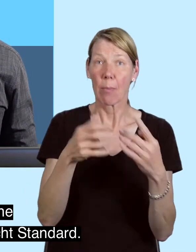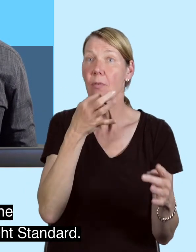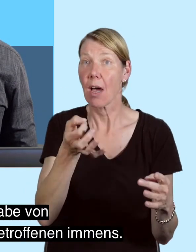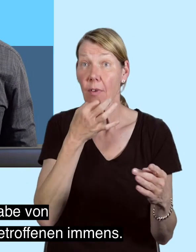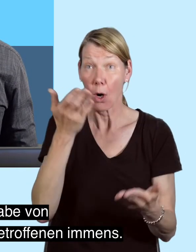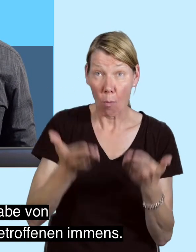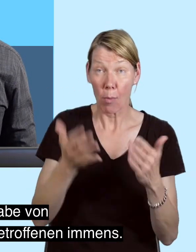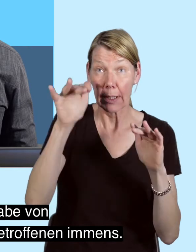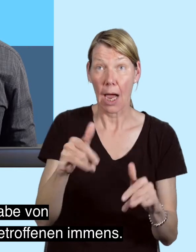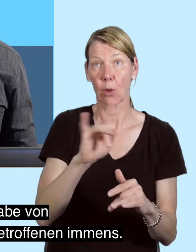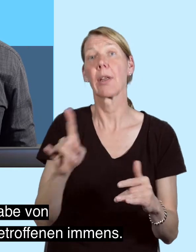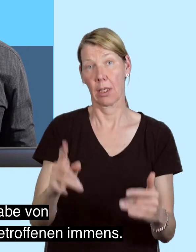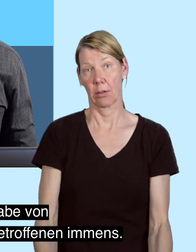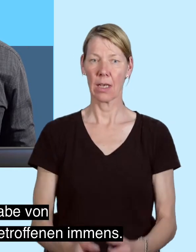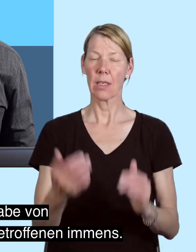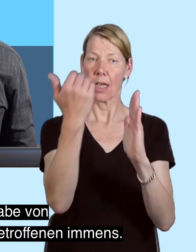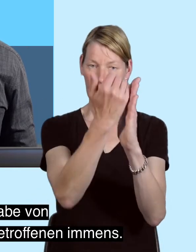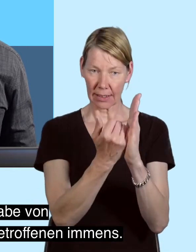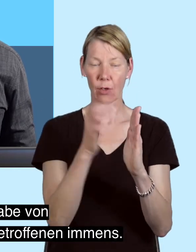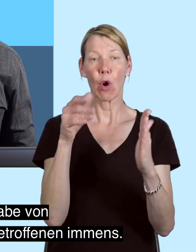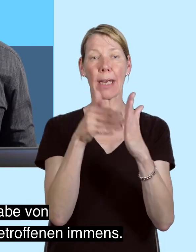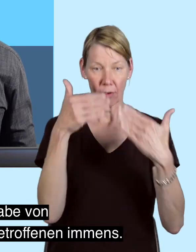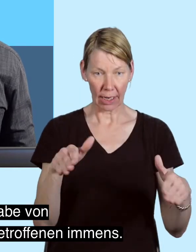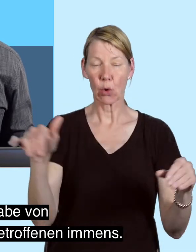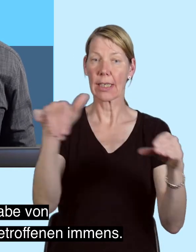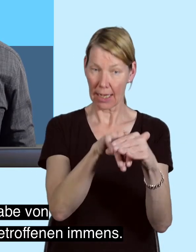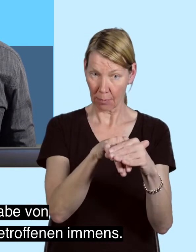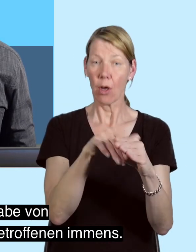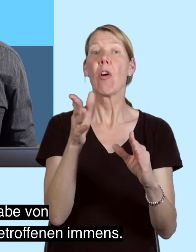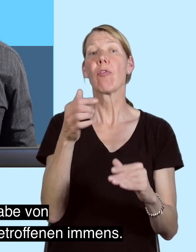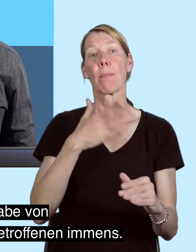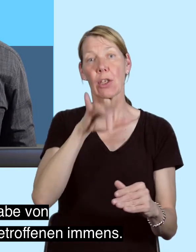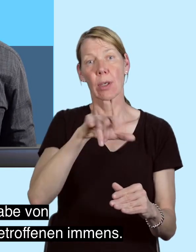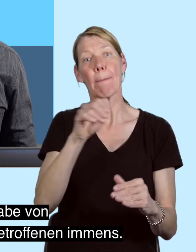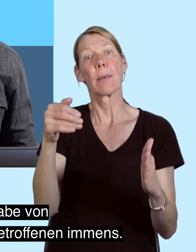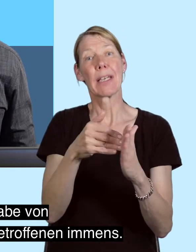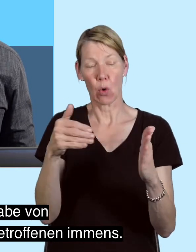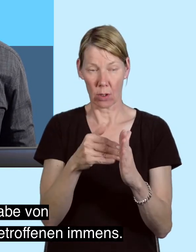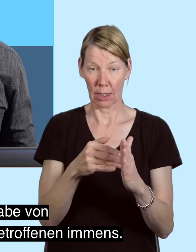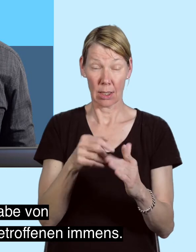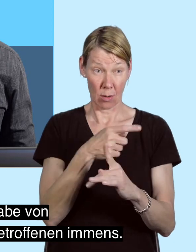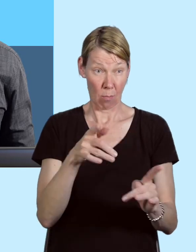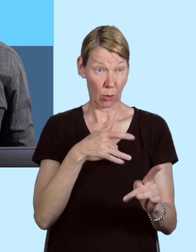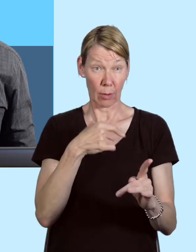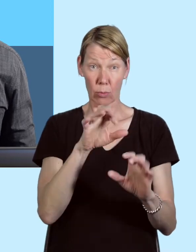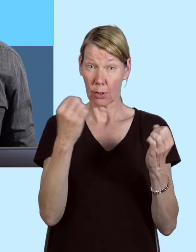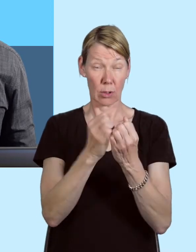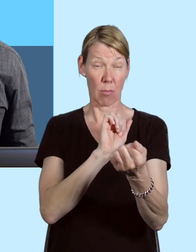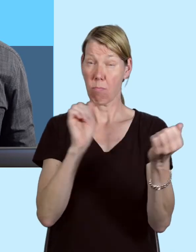Standard. Mit dem Gesetz zur Barrierefreiheit und Teilhabe von Menschen mit Behinderung änderte sich die Lage von Betroffenen immens.